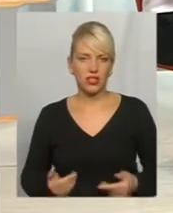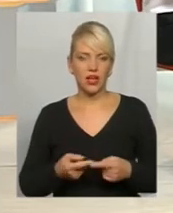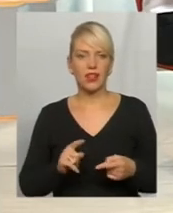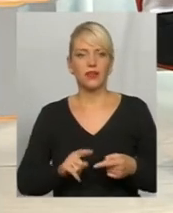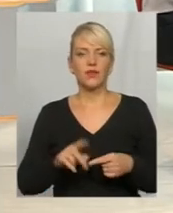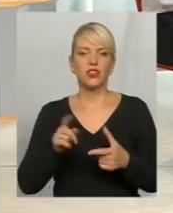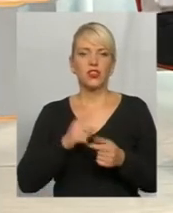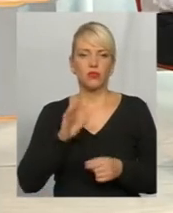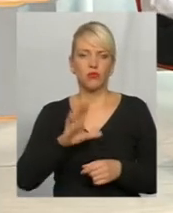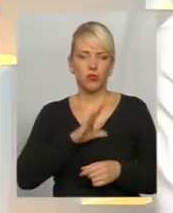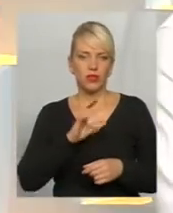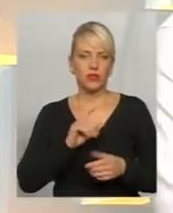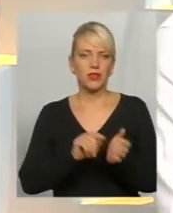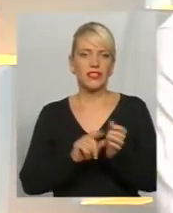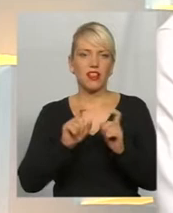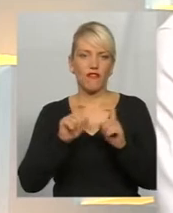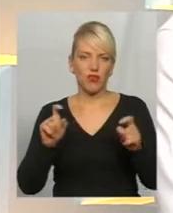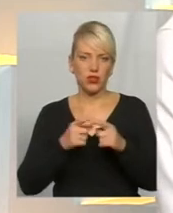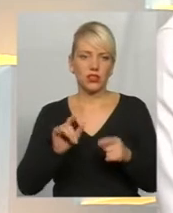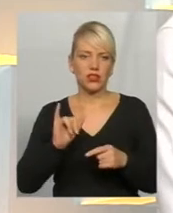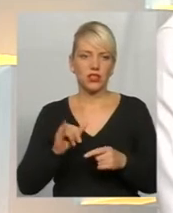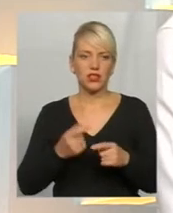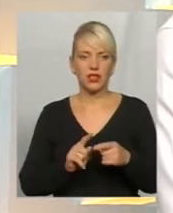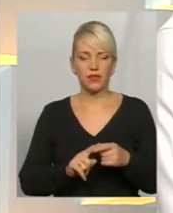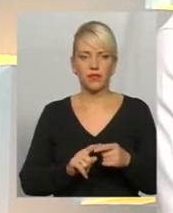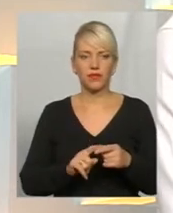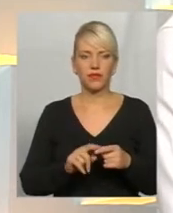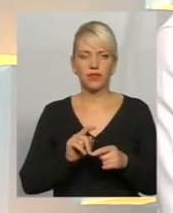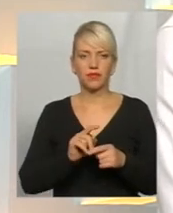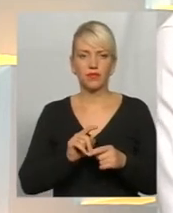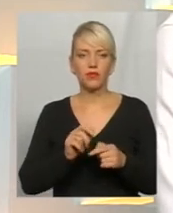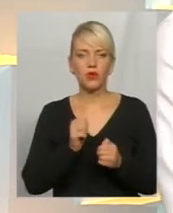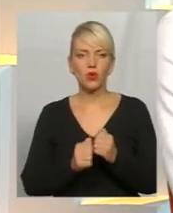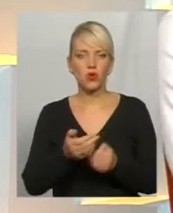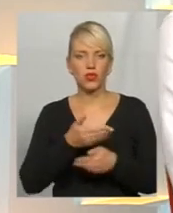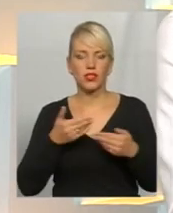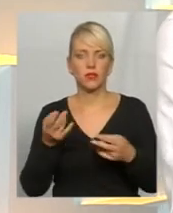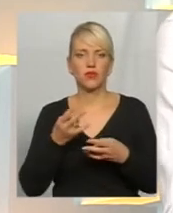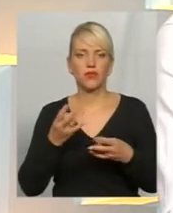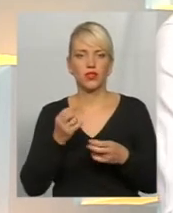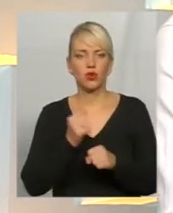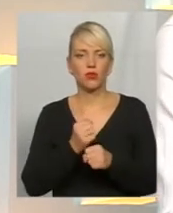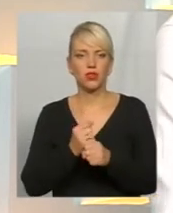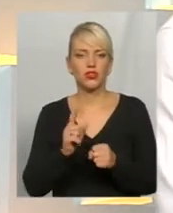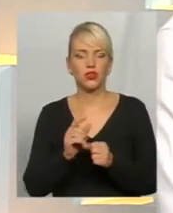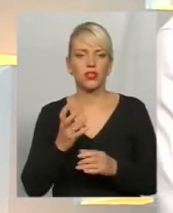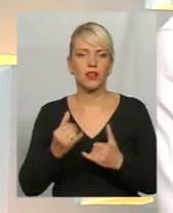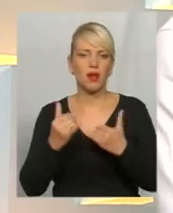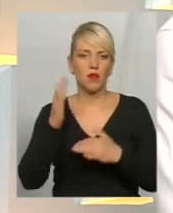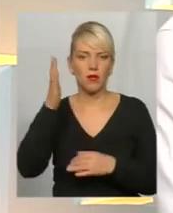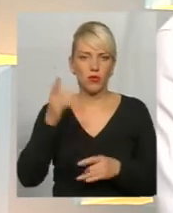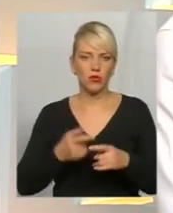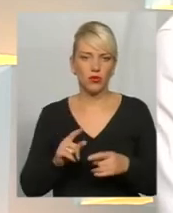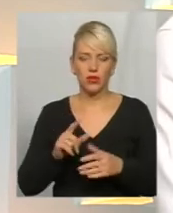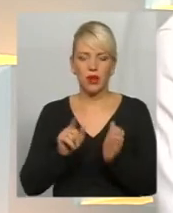і те, і друге, третє потрібно робити, це навіть не обговорюється. Тобто кожен з нас має сьогодні щось робити для майбутнього. На пенсійний фонд